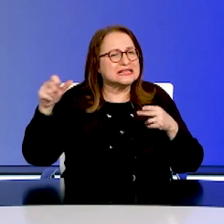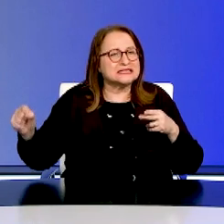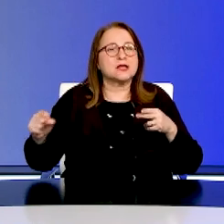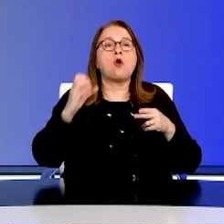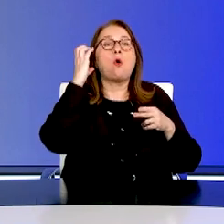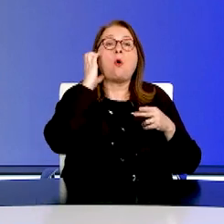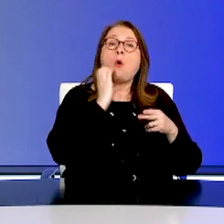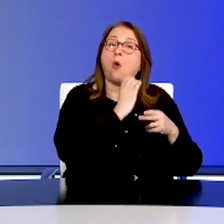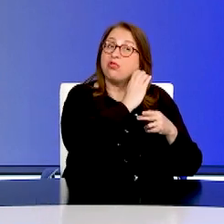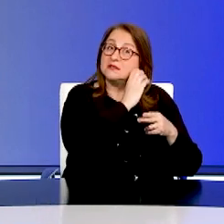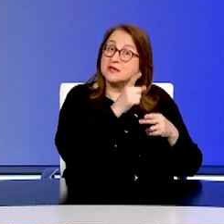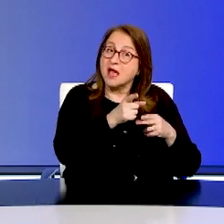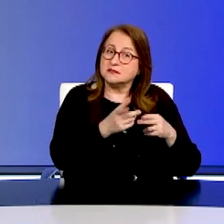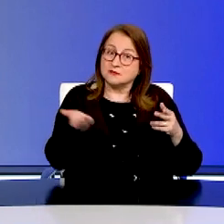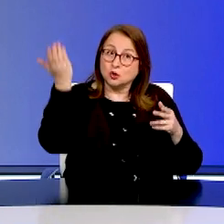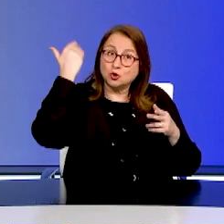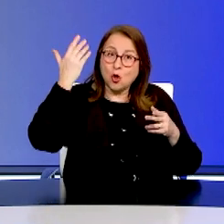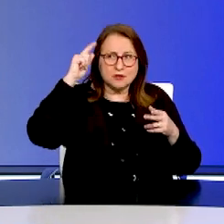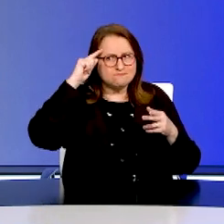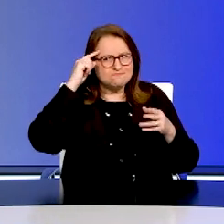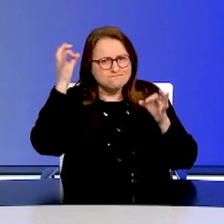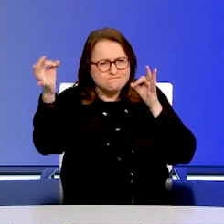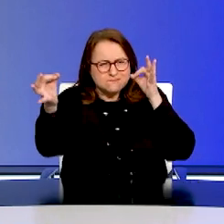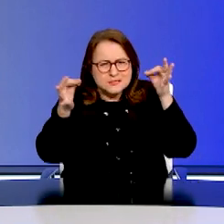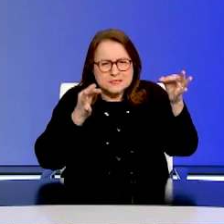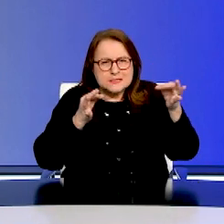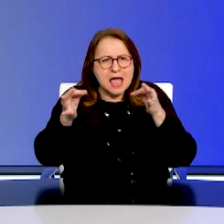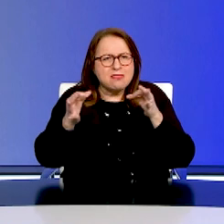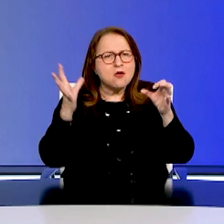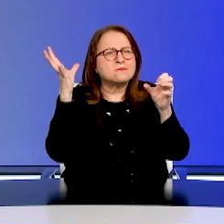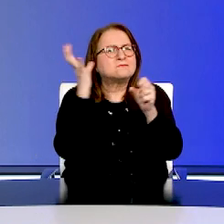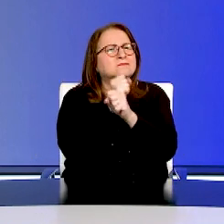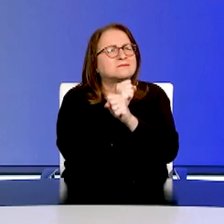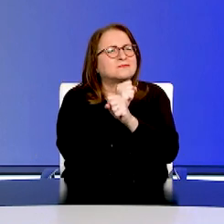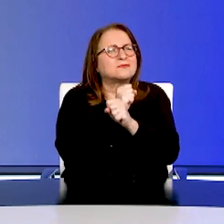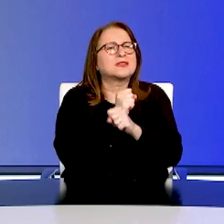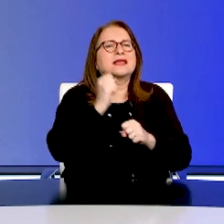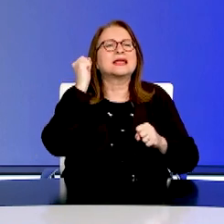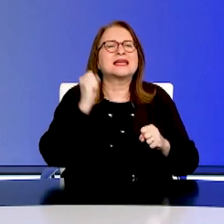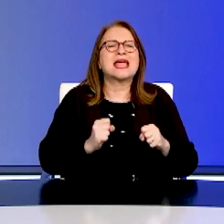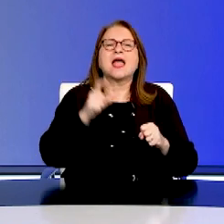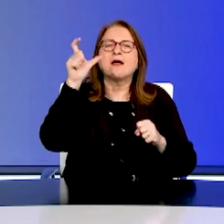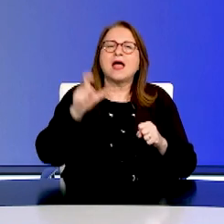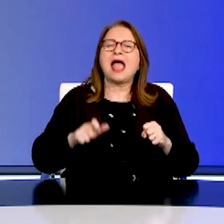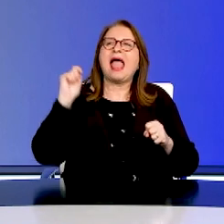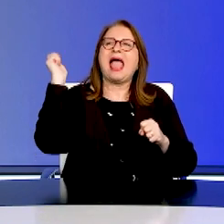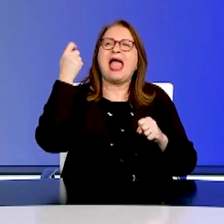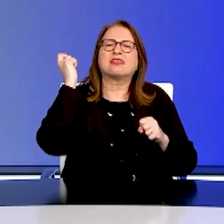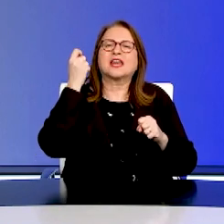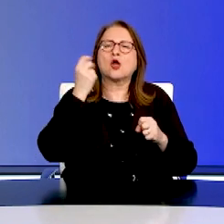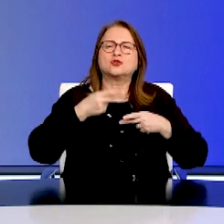όσα του επέτρεπαν τα μέσα που διέθετε. Και της χώρας του εθνικού μας ποιητή, όπου όλα γύρω της είναι φως.